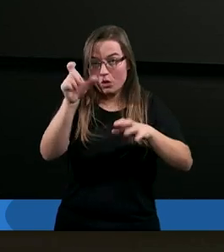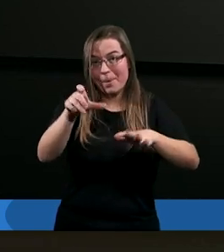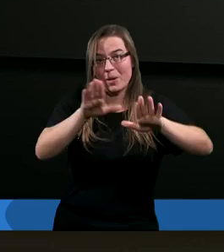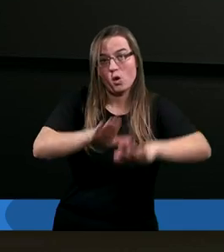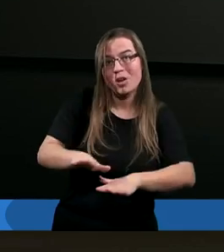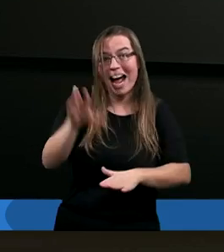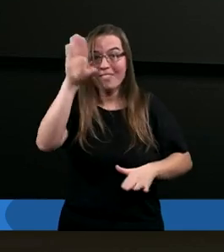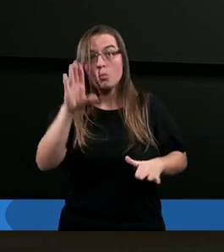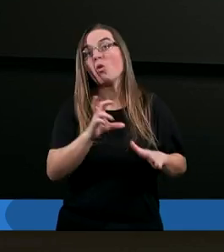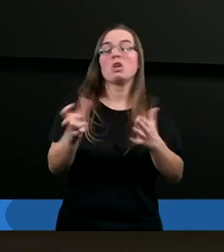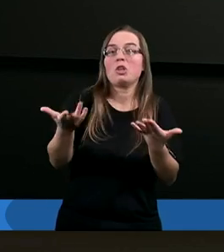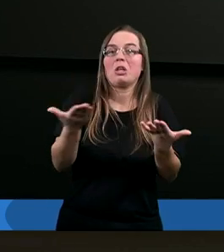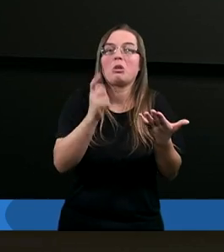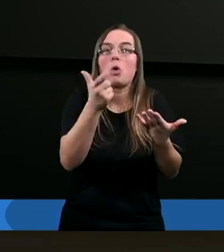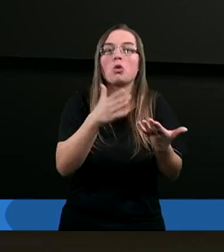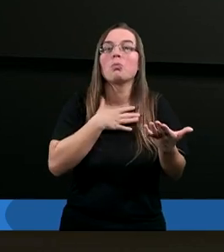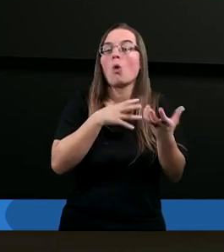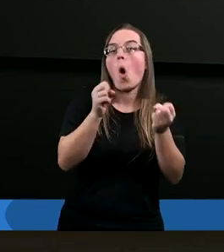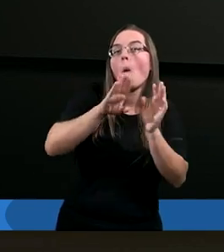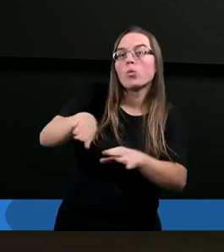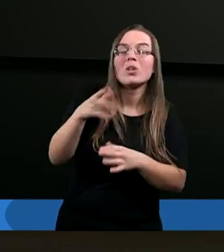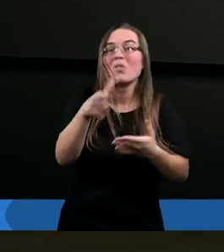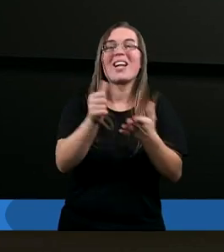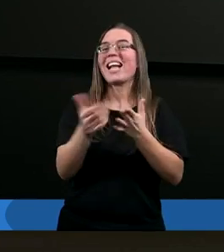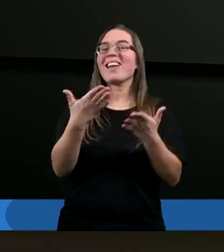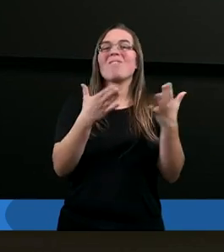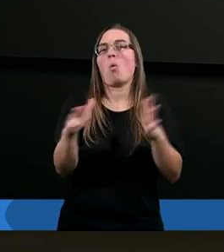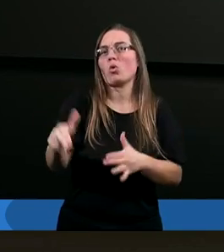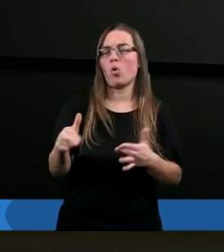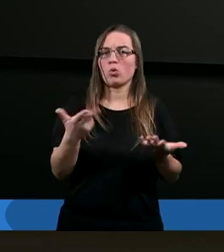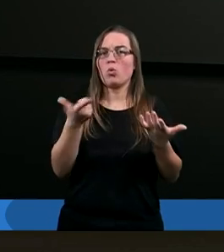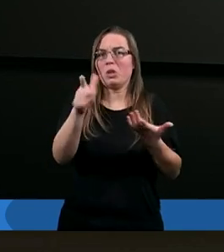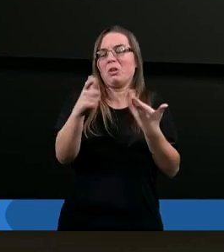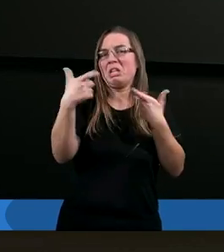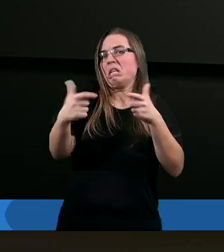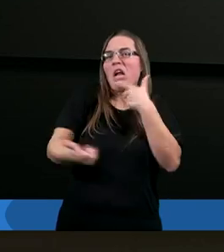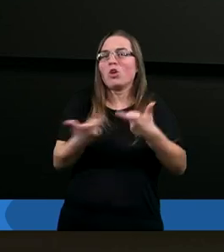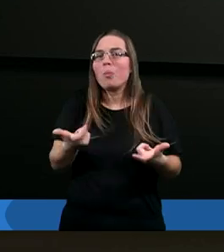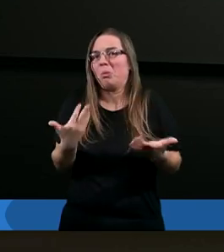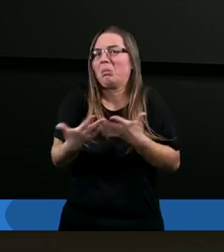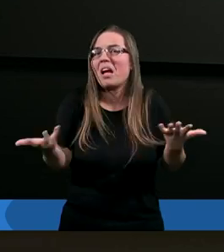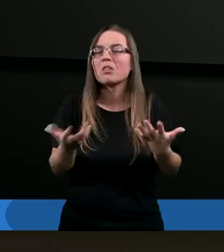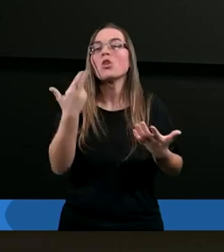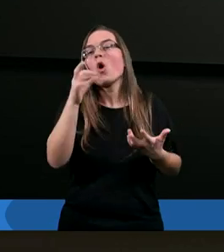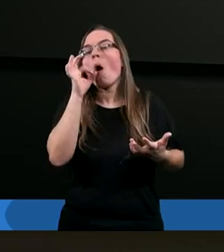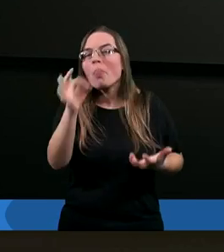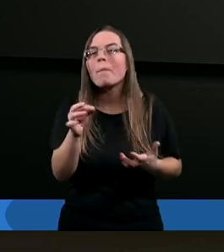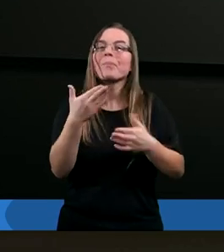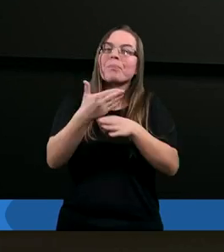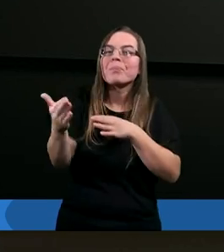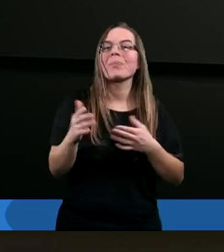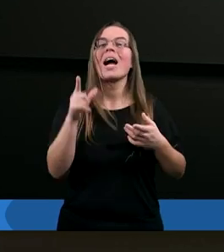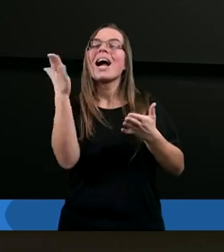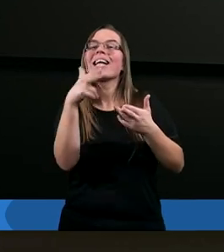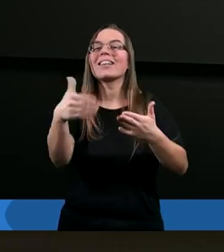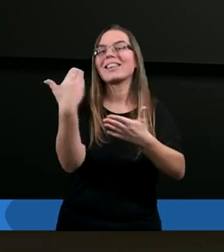z tym wszystkim, czy przecież mógł mnie ostrzec, że robię coś nie w porządku, a przecież tego nie zrobił. No dobrze, ale kiedy kończy